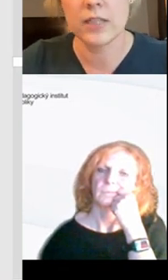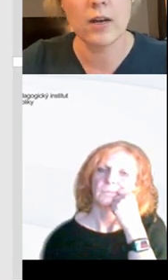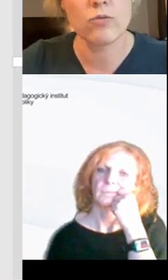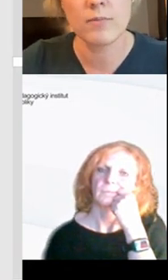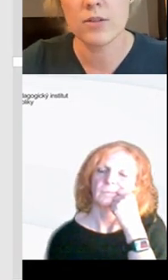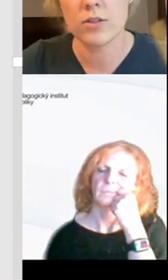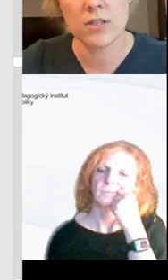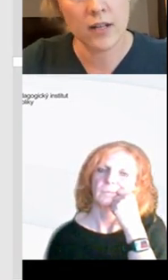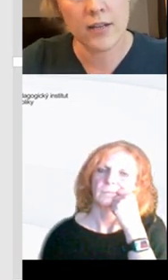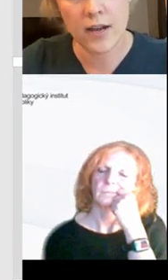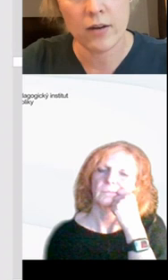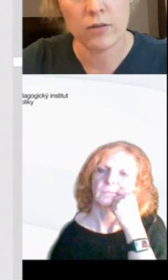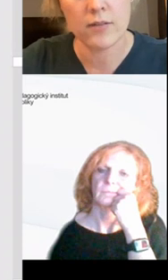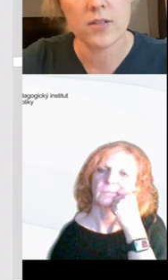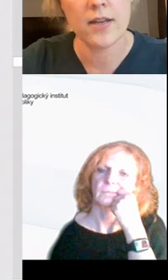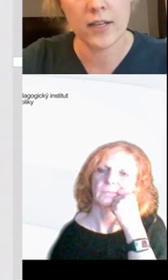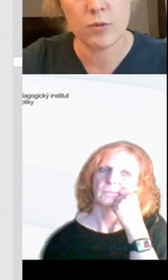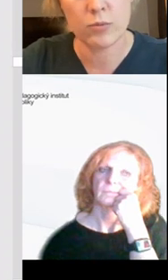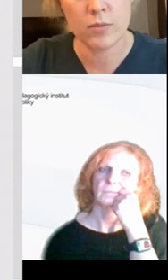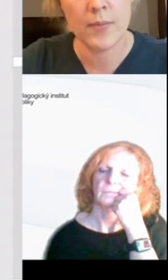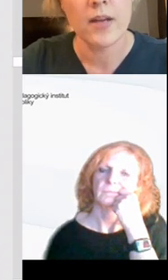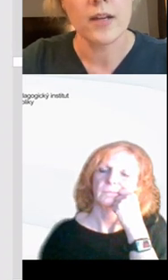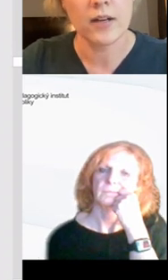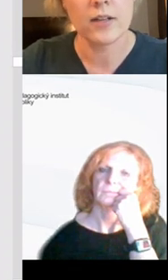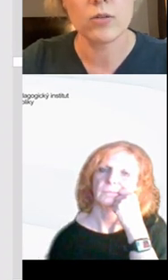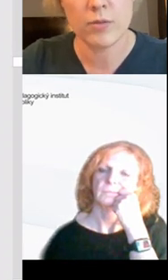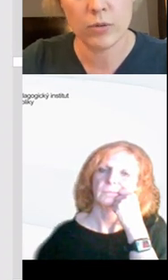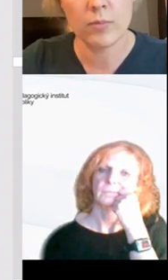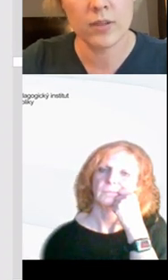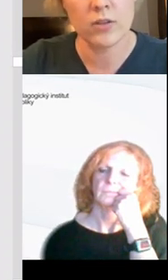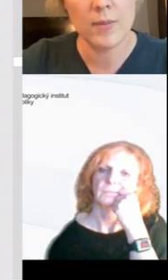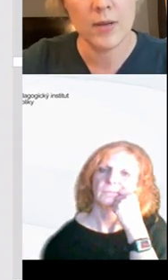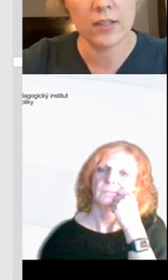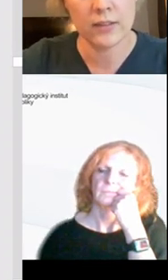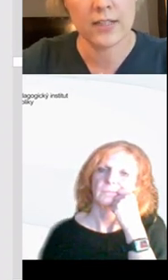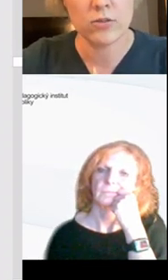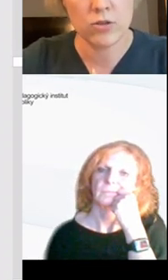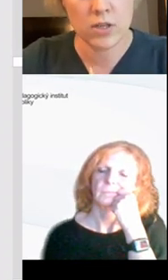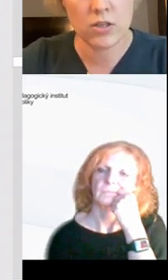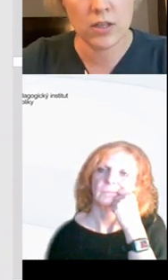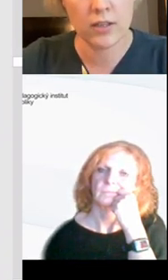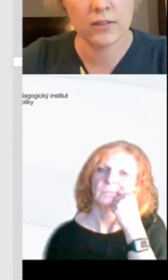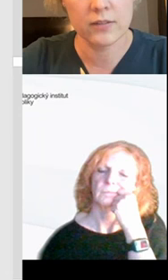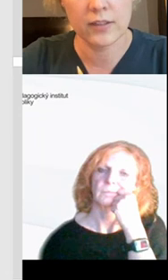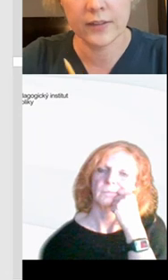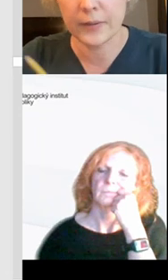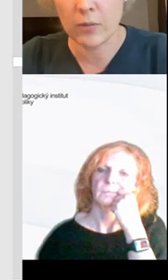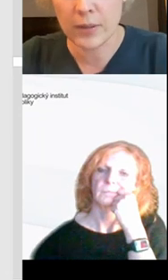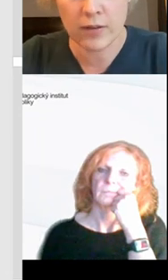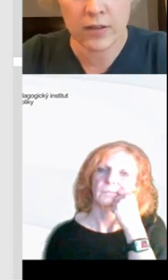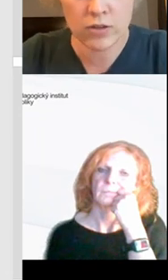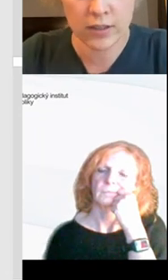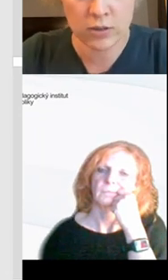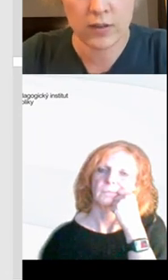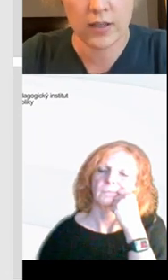že je naučíme, že se dělají nějaké odstavce a jakým způsobem. To už je potom domeno těch složitějších, těch